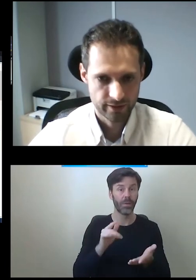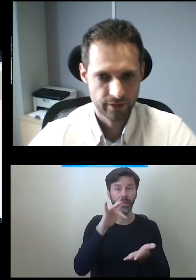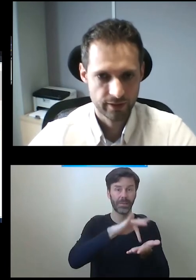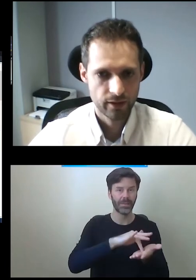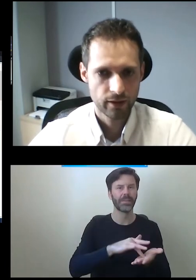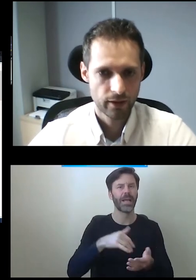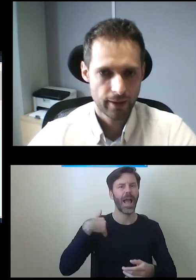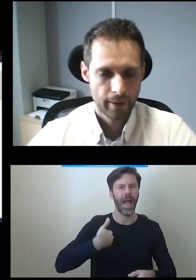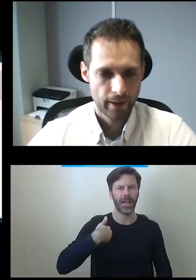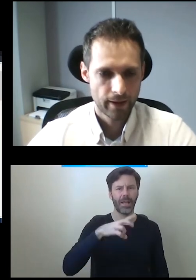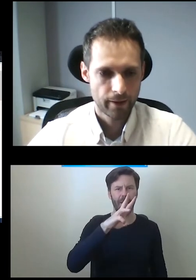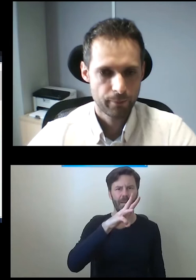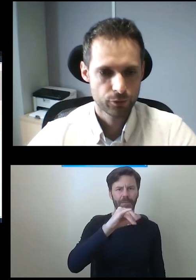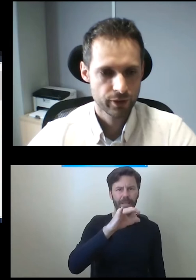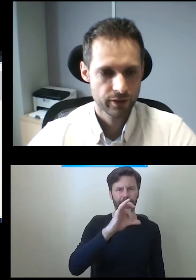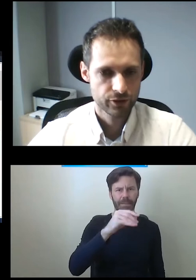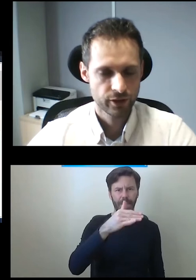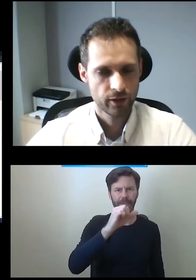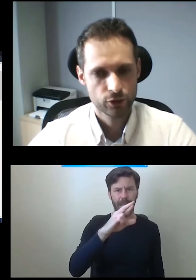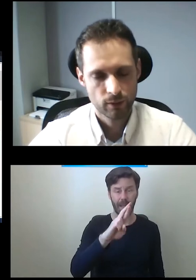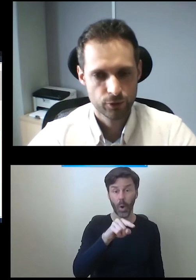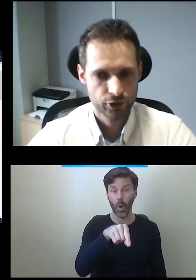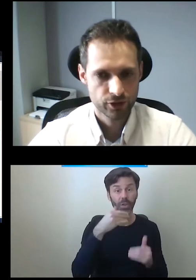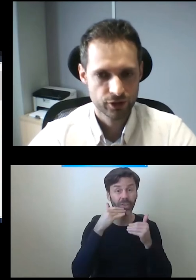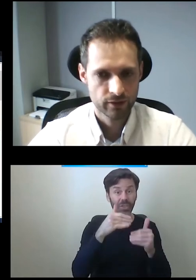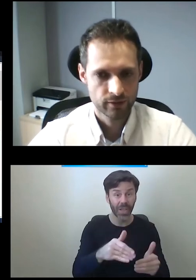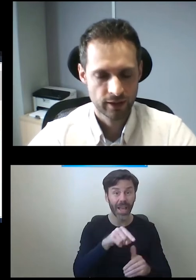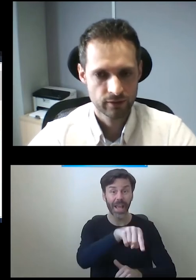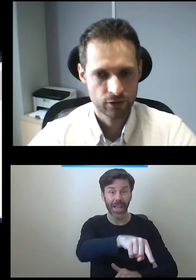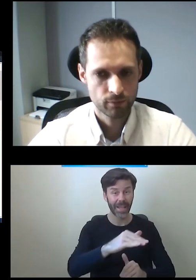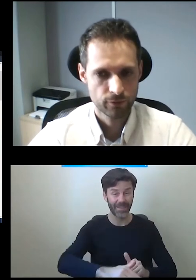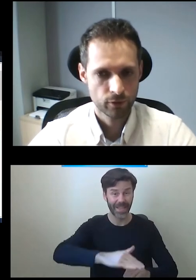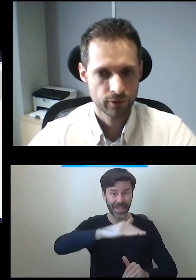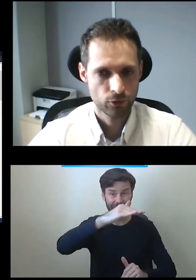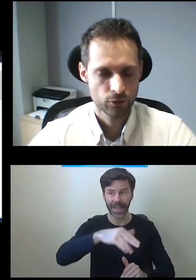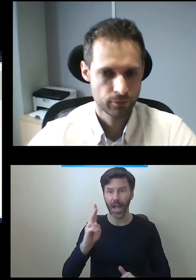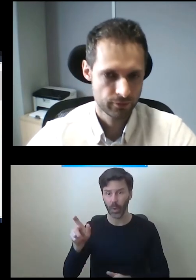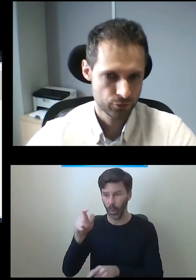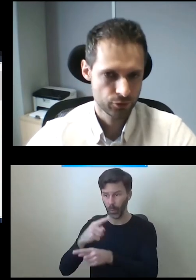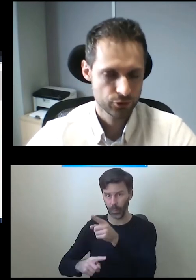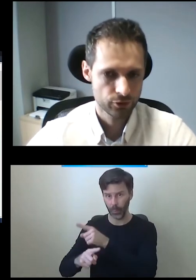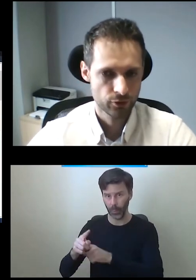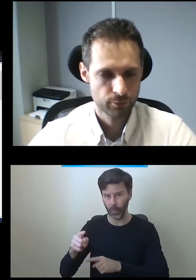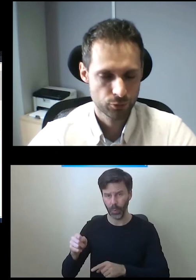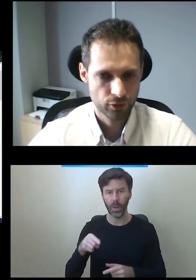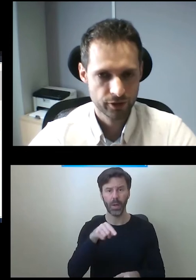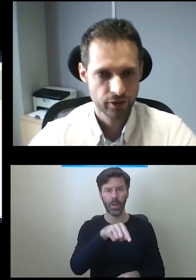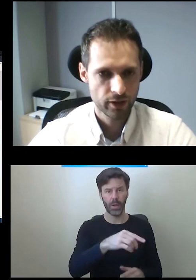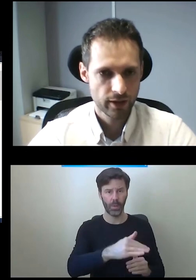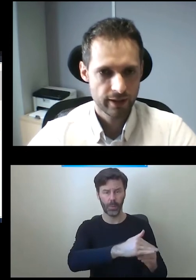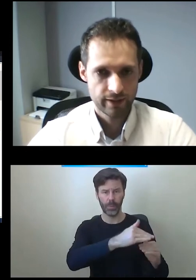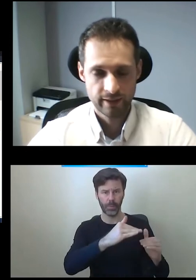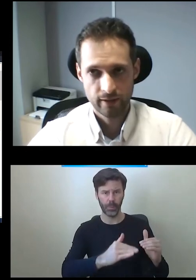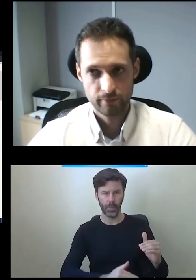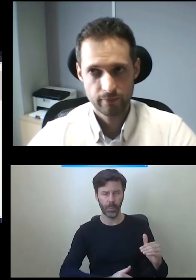Ta winda powoduje, że osoba może się dostać na tę platformę, wysunąć schody oraz podróżować